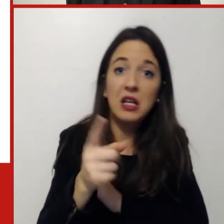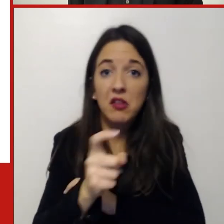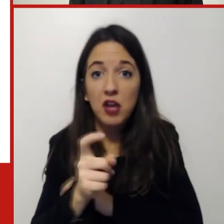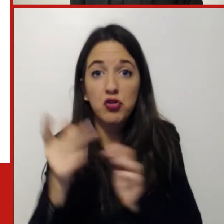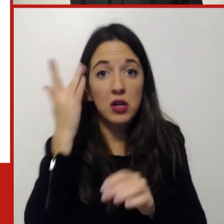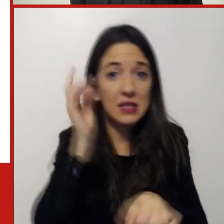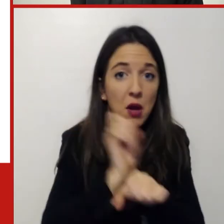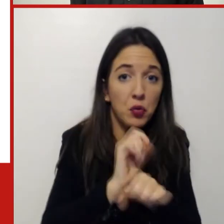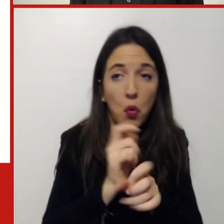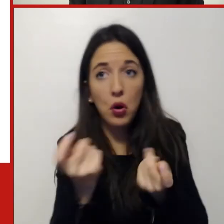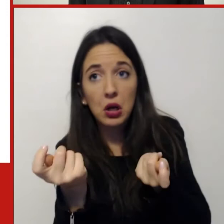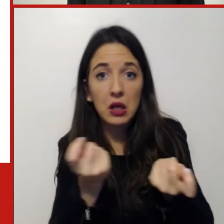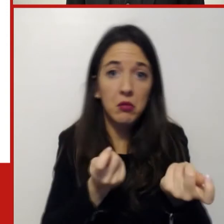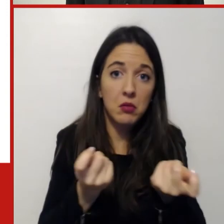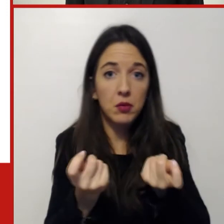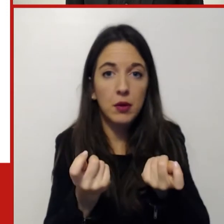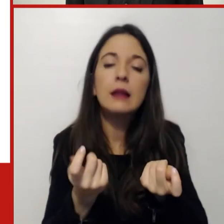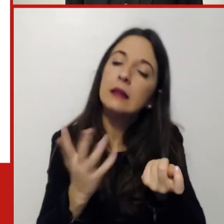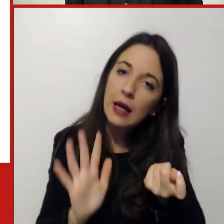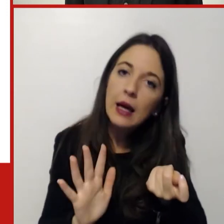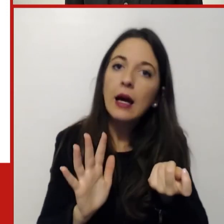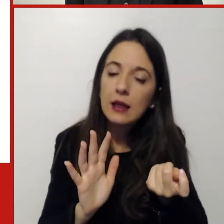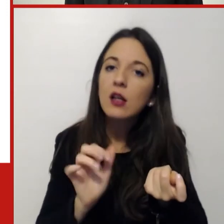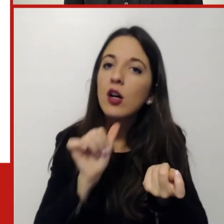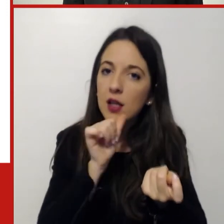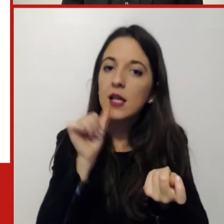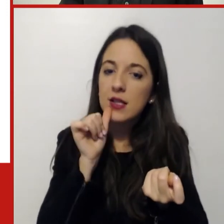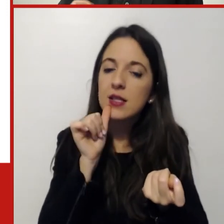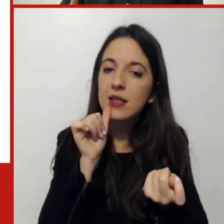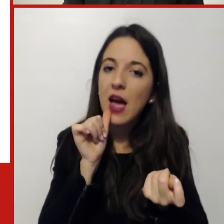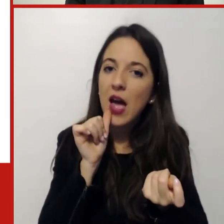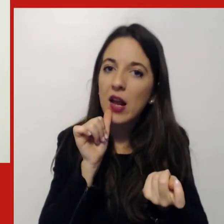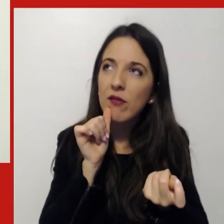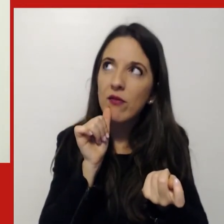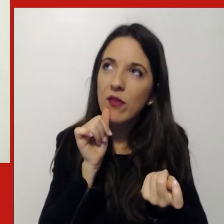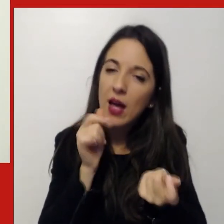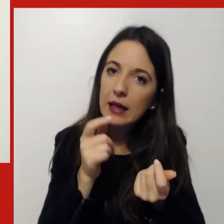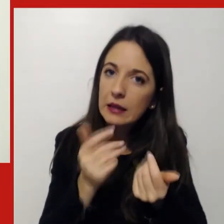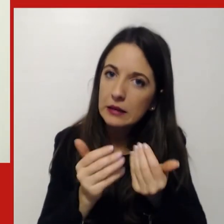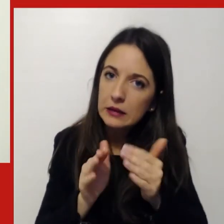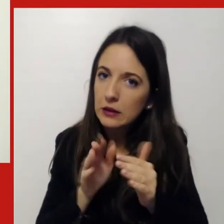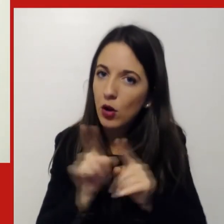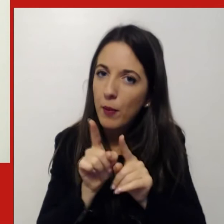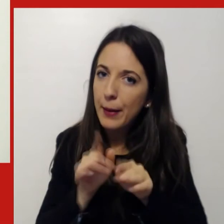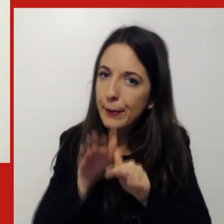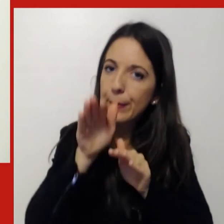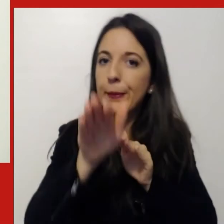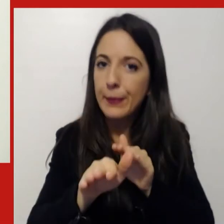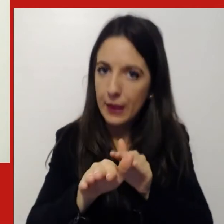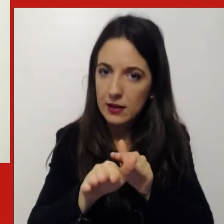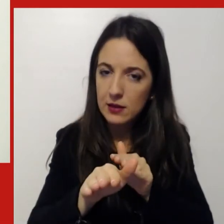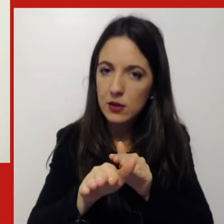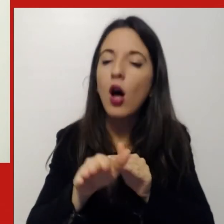ibrido ecco bisogna effettivamente avere anche la capacità di fare un passettino in più cioè riempire di significato queste